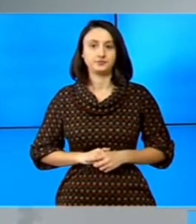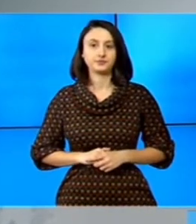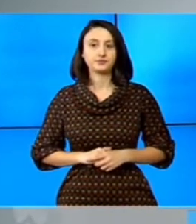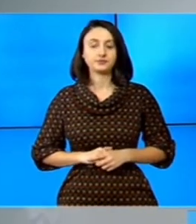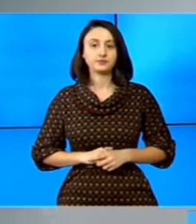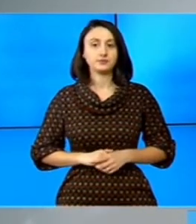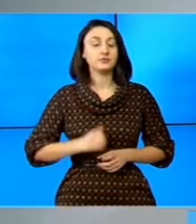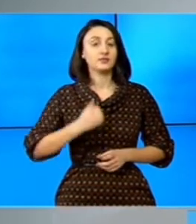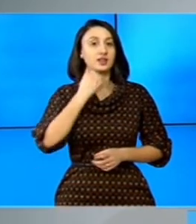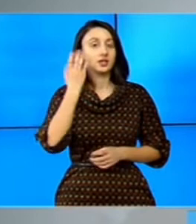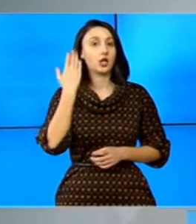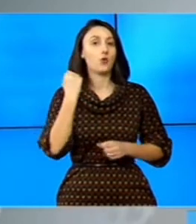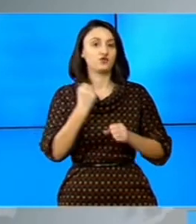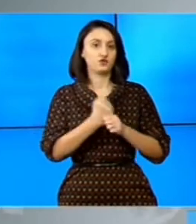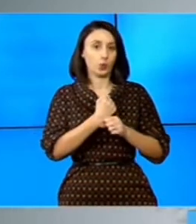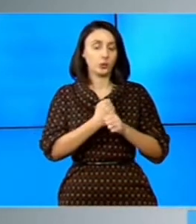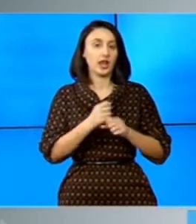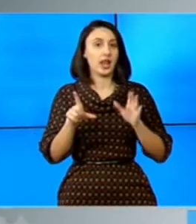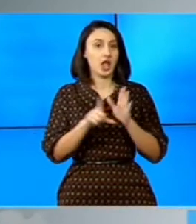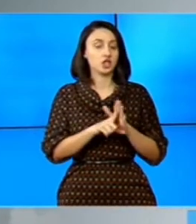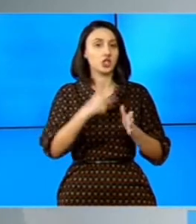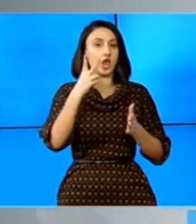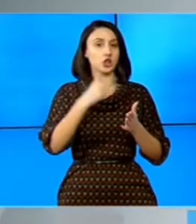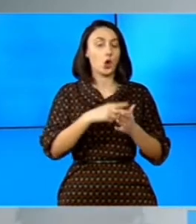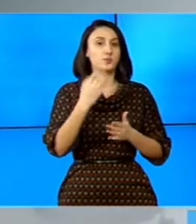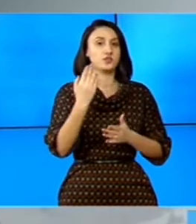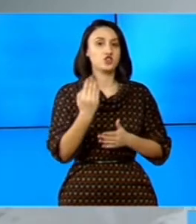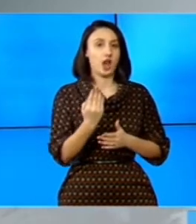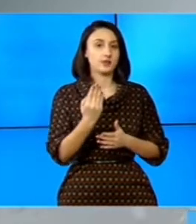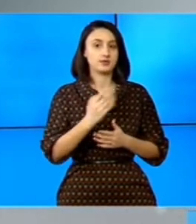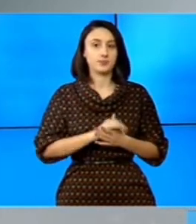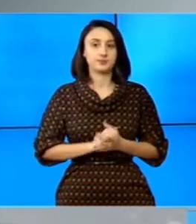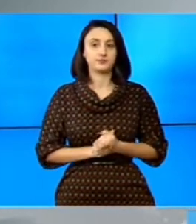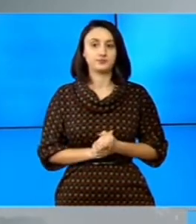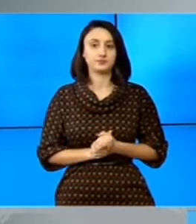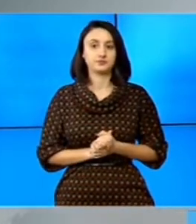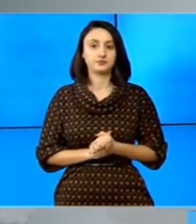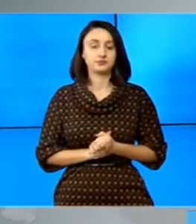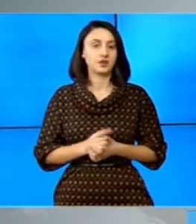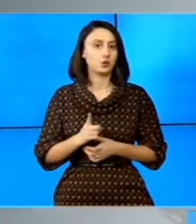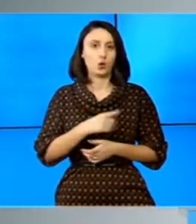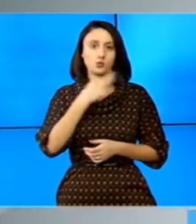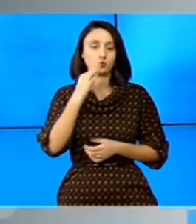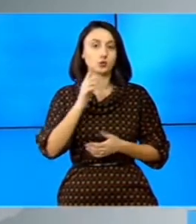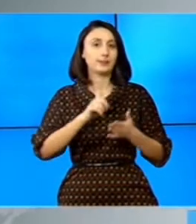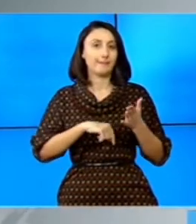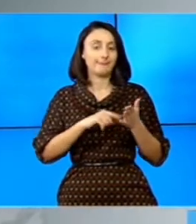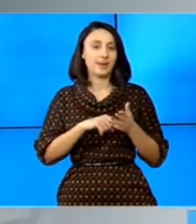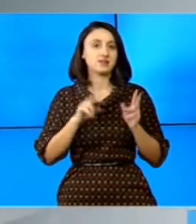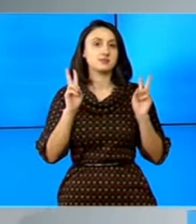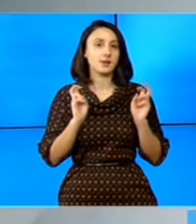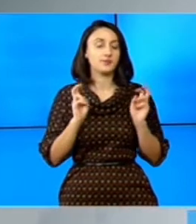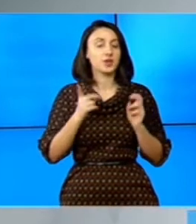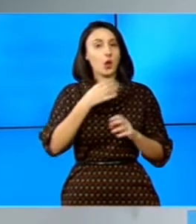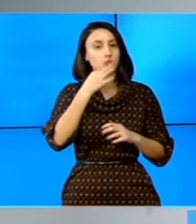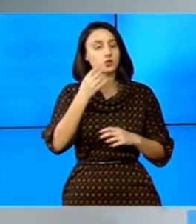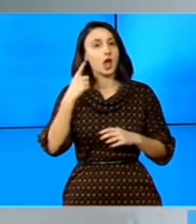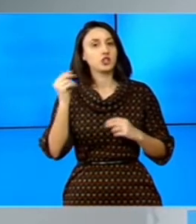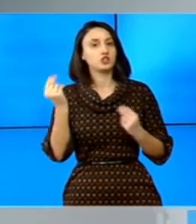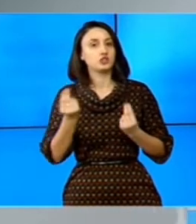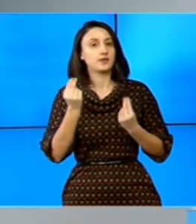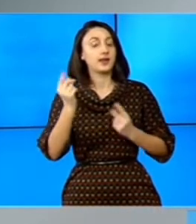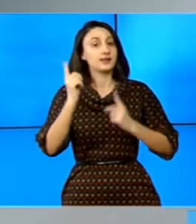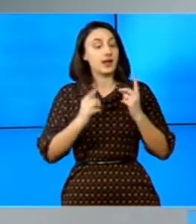Când au făcut legea în 2006, nu i-au spus pensie, i-au spus altceva.